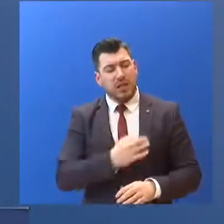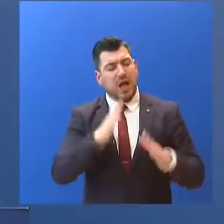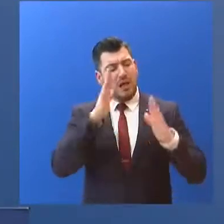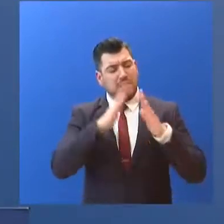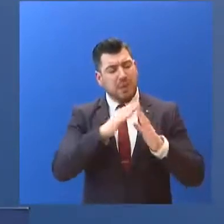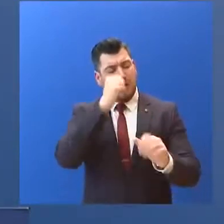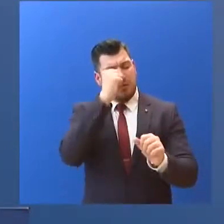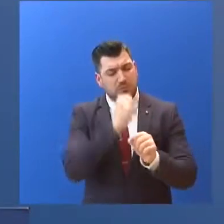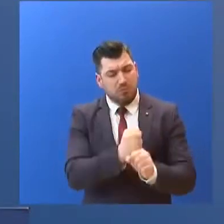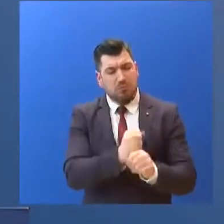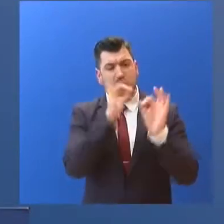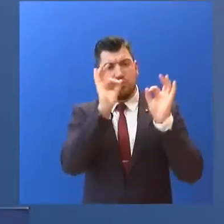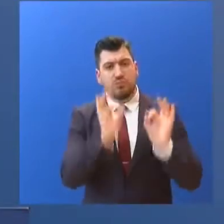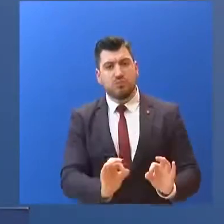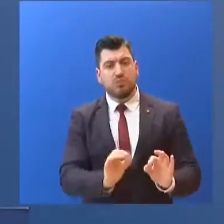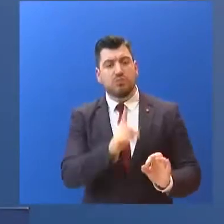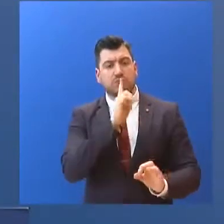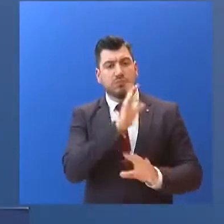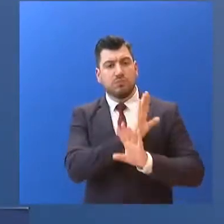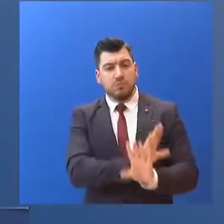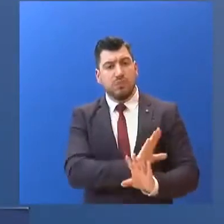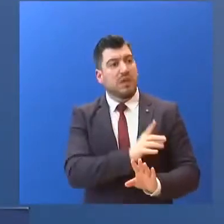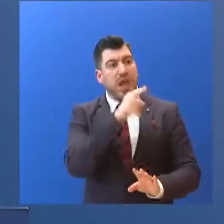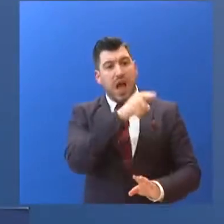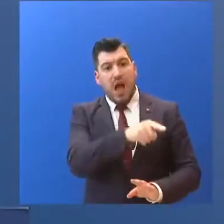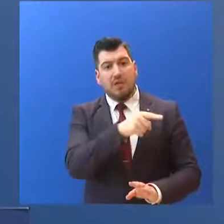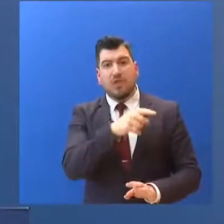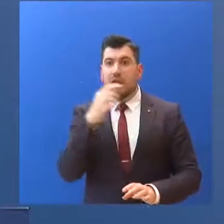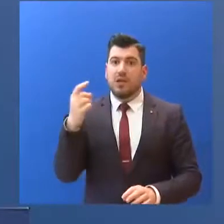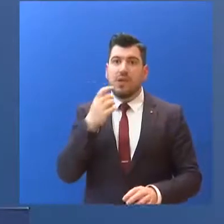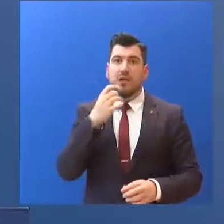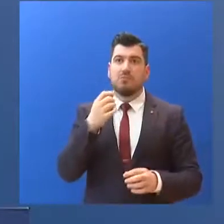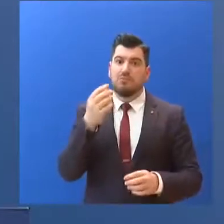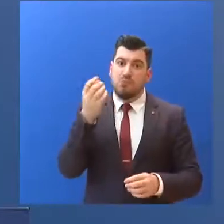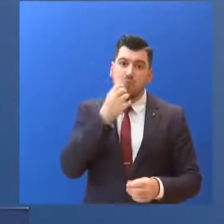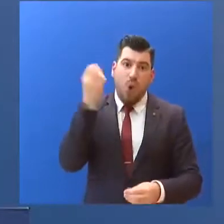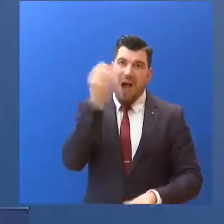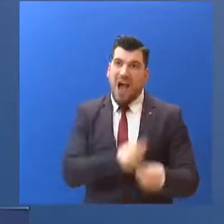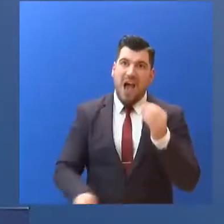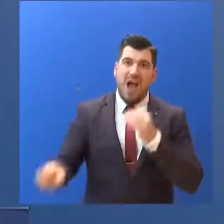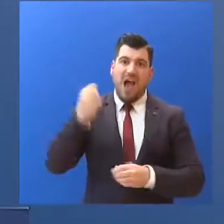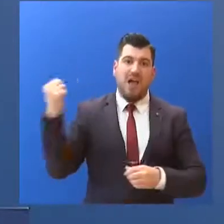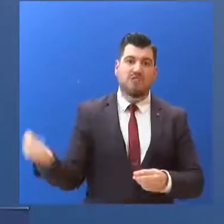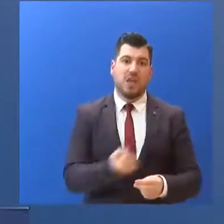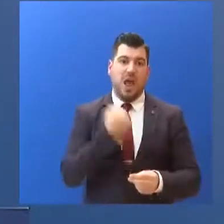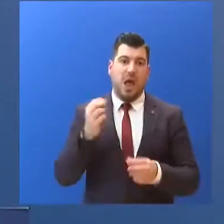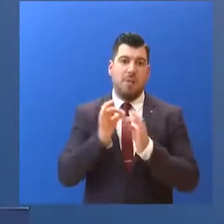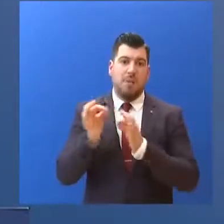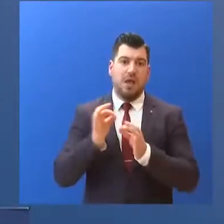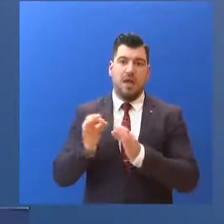νιώσουν μια αυστηροποίηση... στα ίδια αυστηρά και δύσκολα μέτρα... επειδή κάποιοι λίγοι πονηροί εκμεταλλεύονται